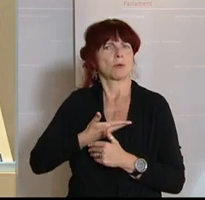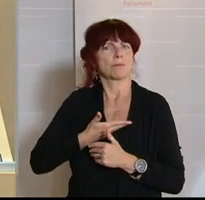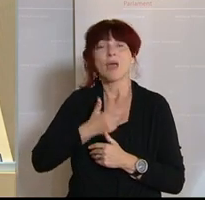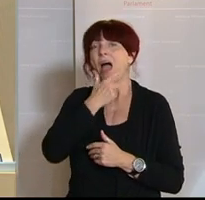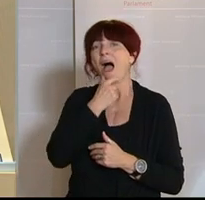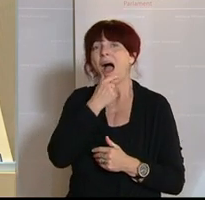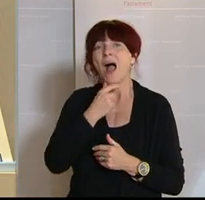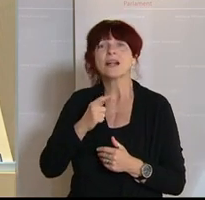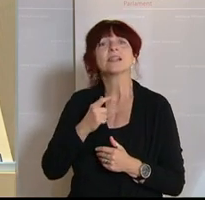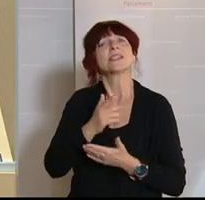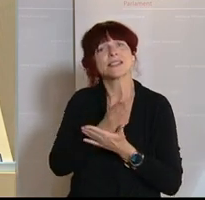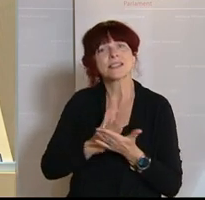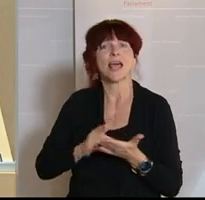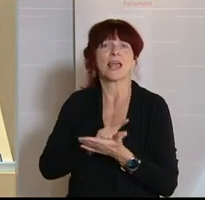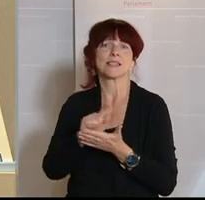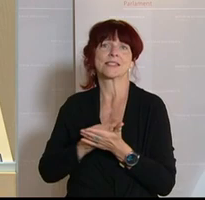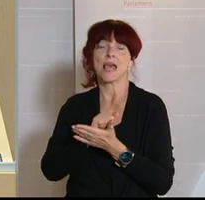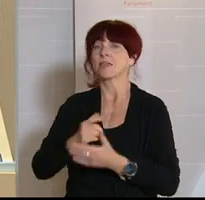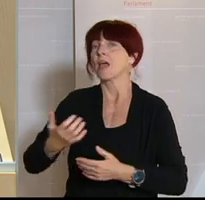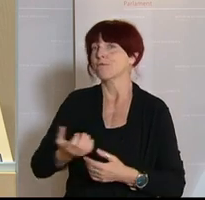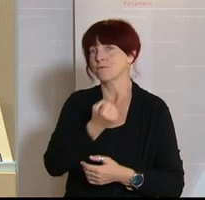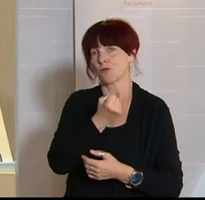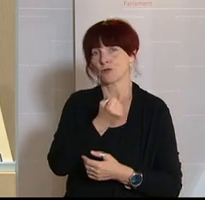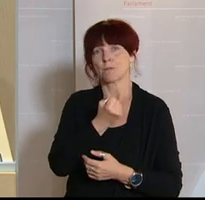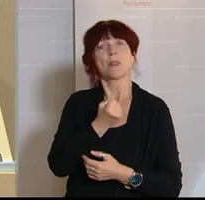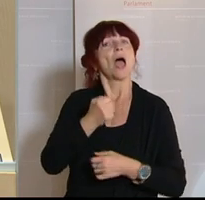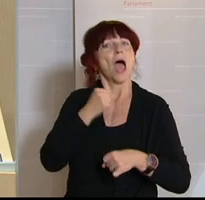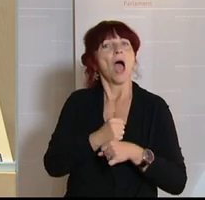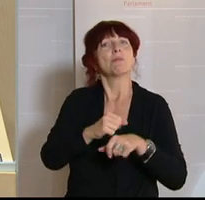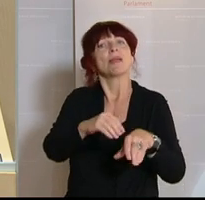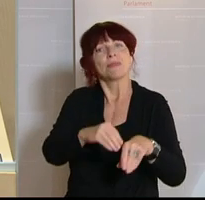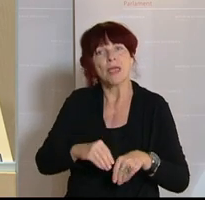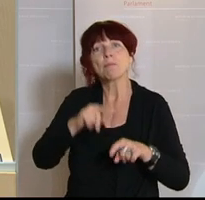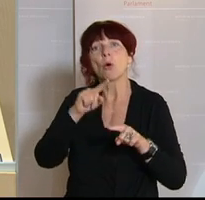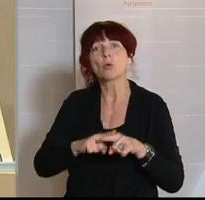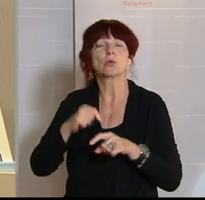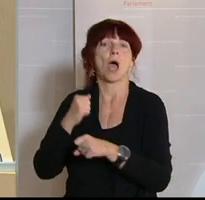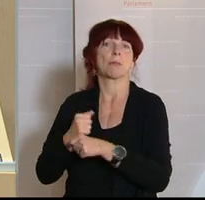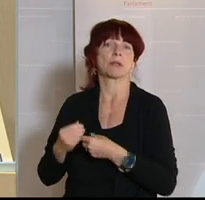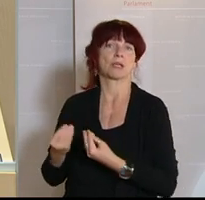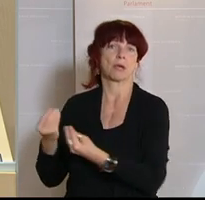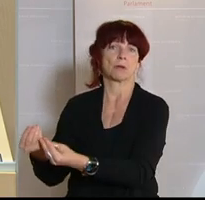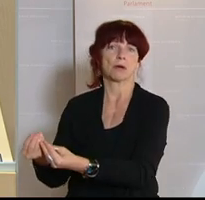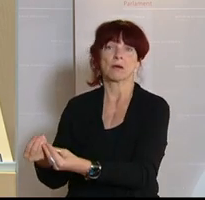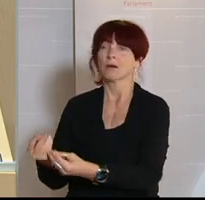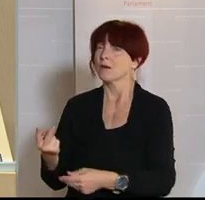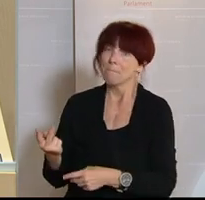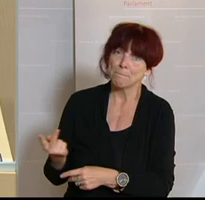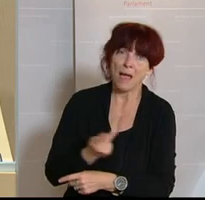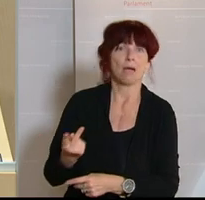ist ein Erfolgsmodell für beide Seiten, für den Arbeitnehmer und für den Arbeitgeber. Das Beste herausholt.